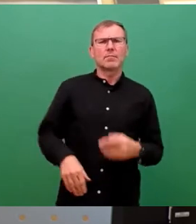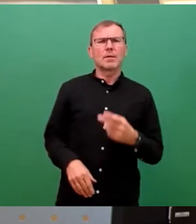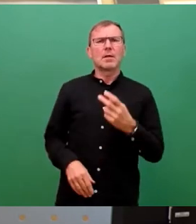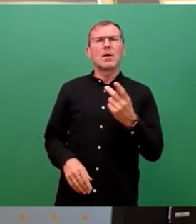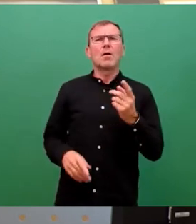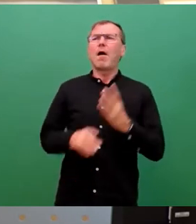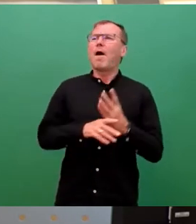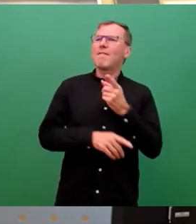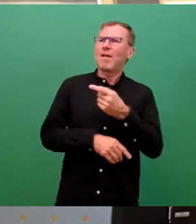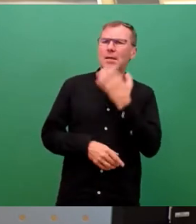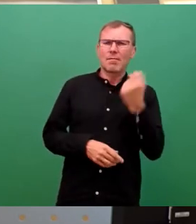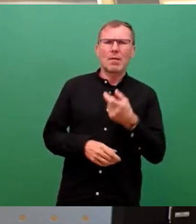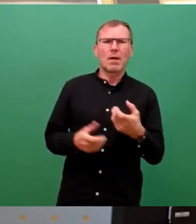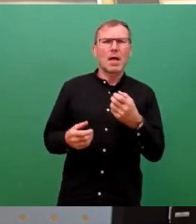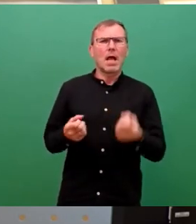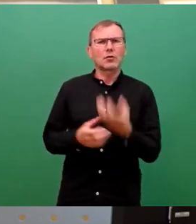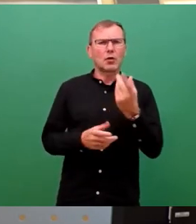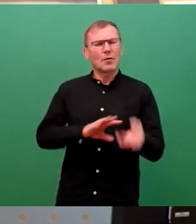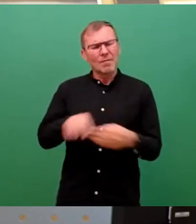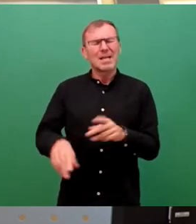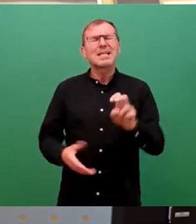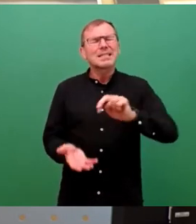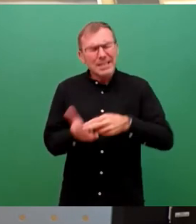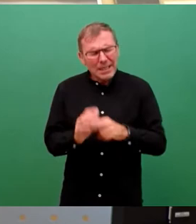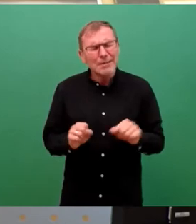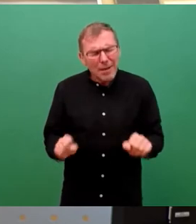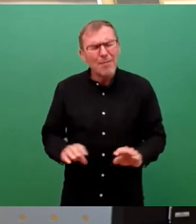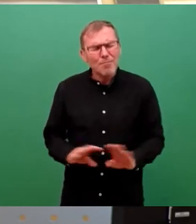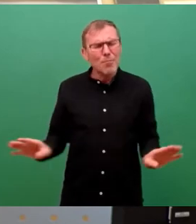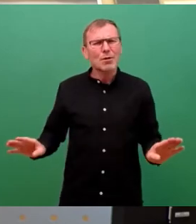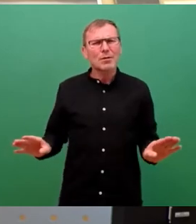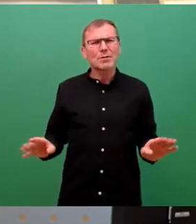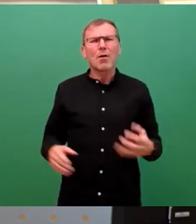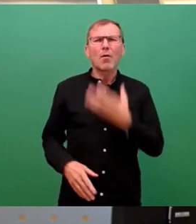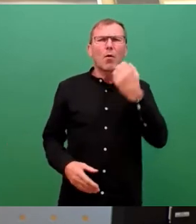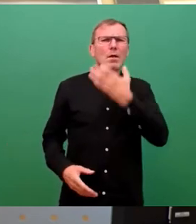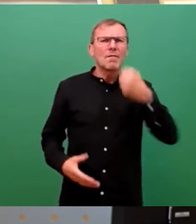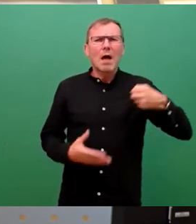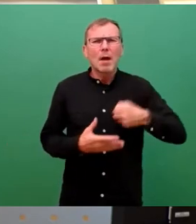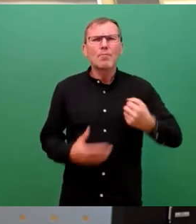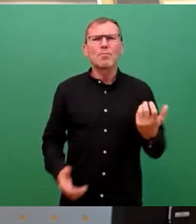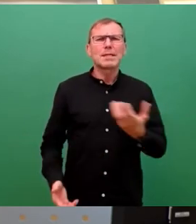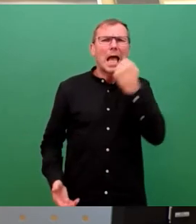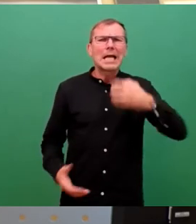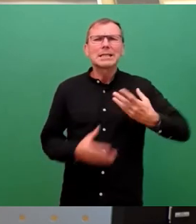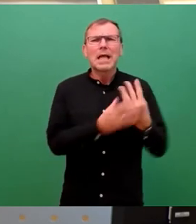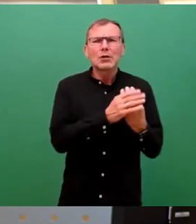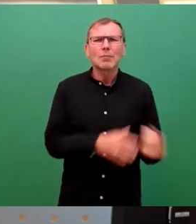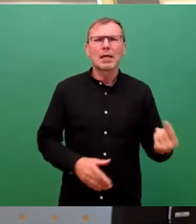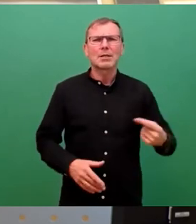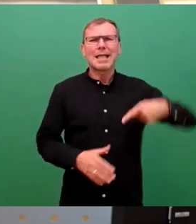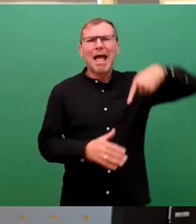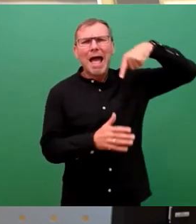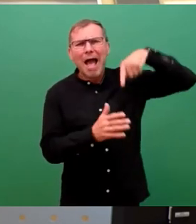Fernwärmeerzeugung. Das ist technisch möglich durch Großwärmepumpen, Hitzespeicher, Tiefengeothermie